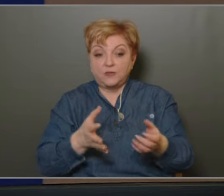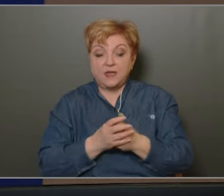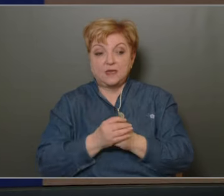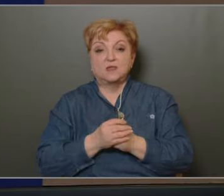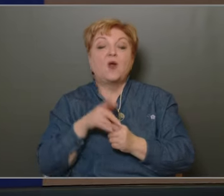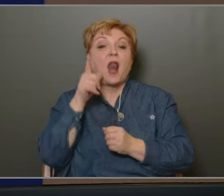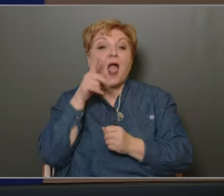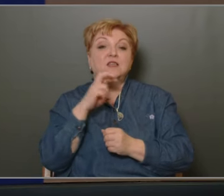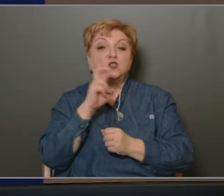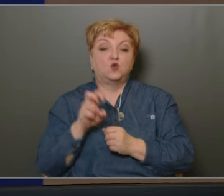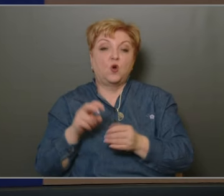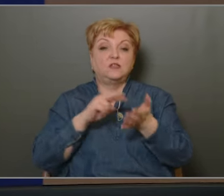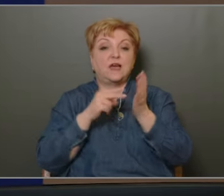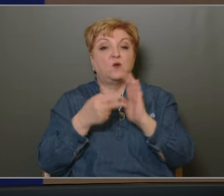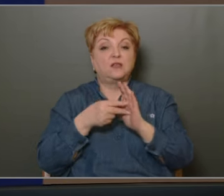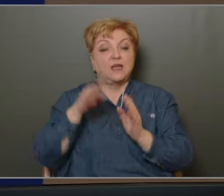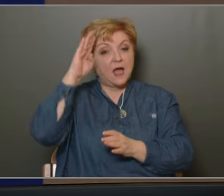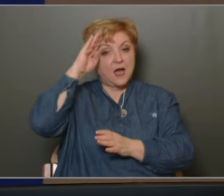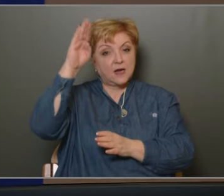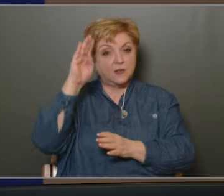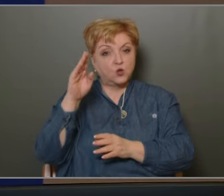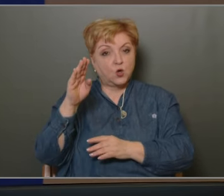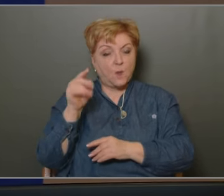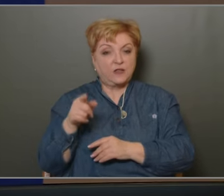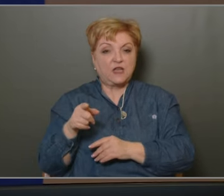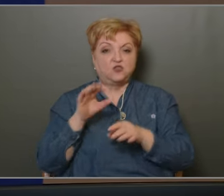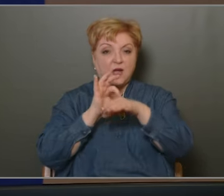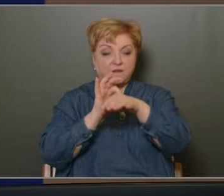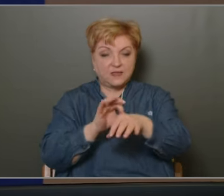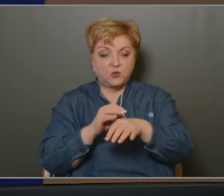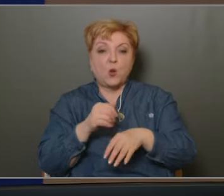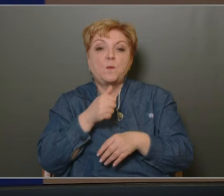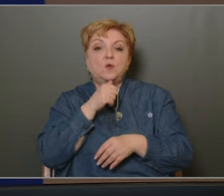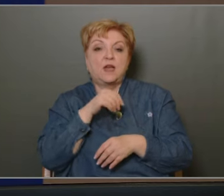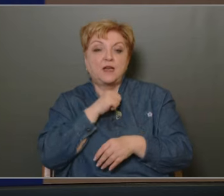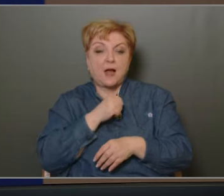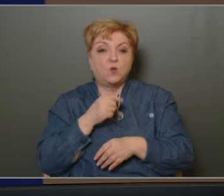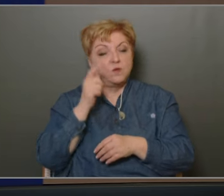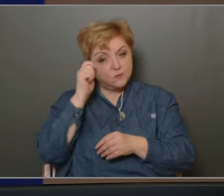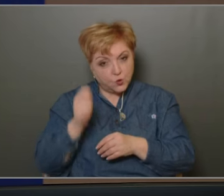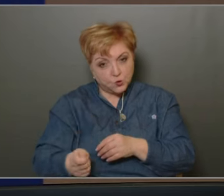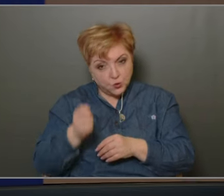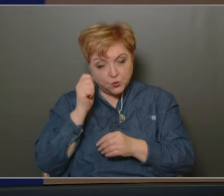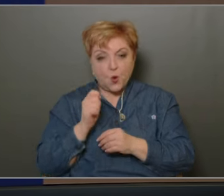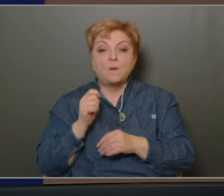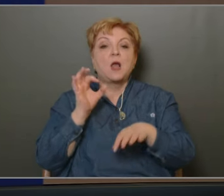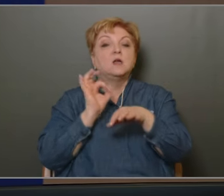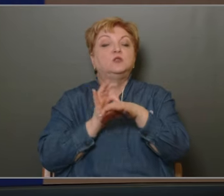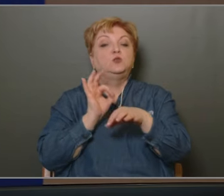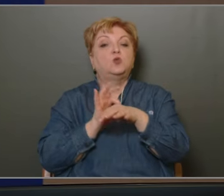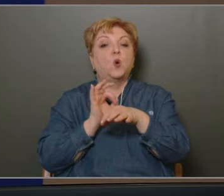lányi Zsolt kerületi rendőrkapitányság vezetője Puknér Gábor alpolgármester és köszöntöm a napi rend tárgyalásánál dr.